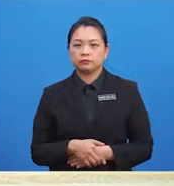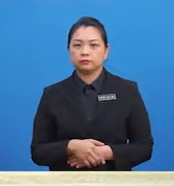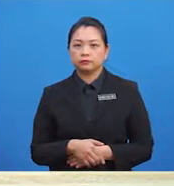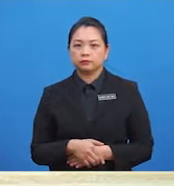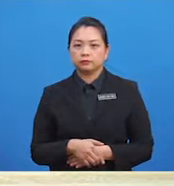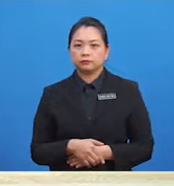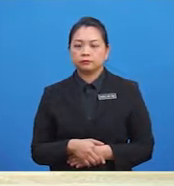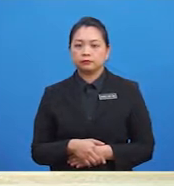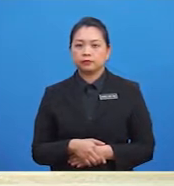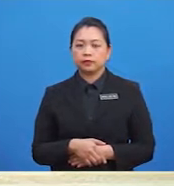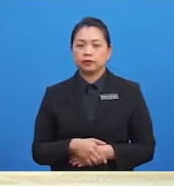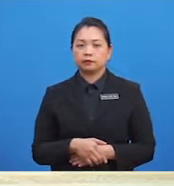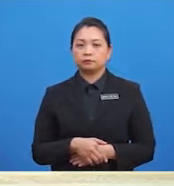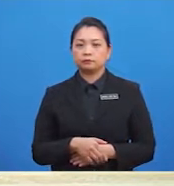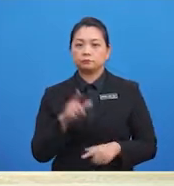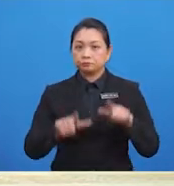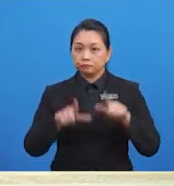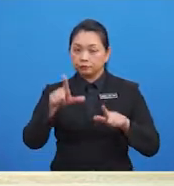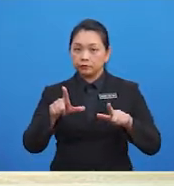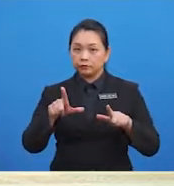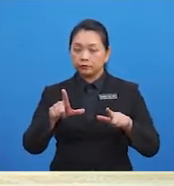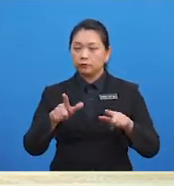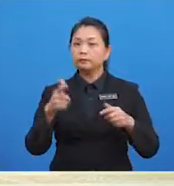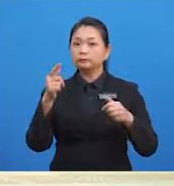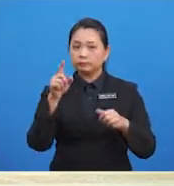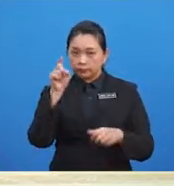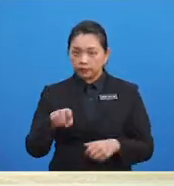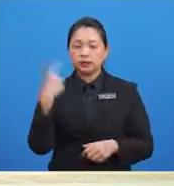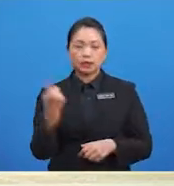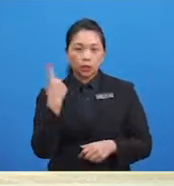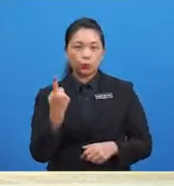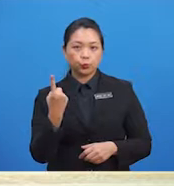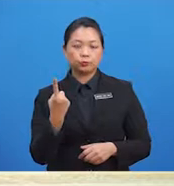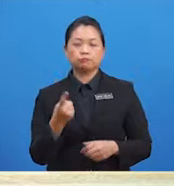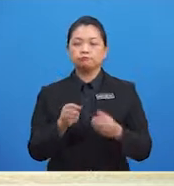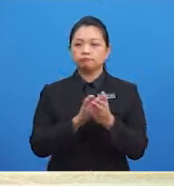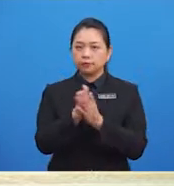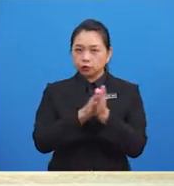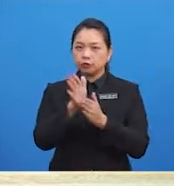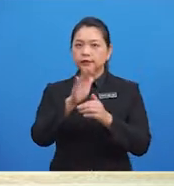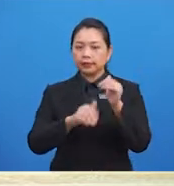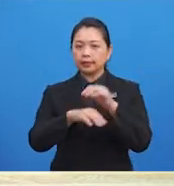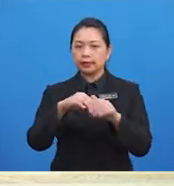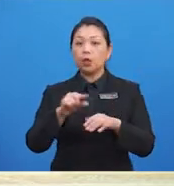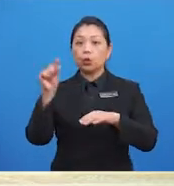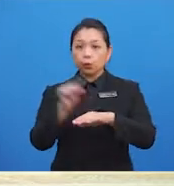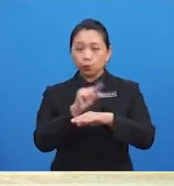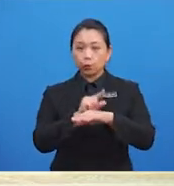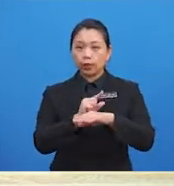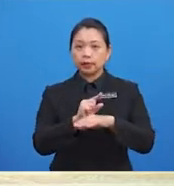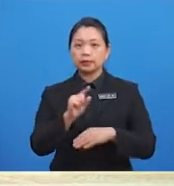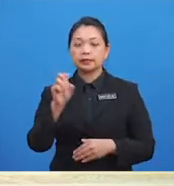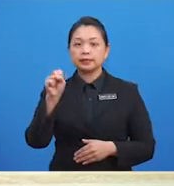kita lihat Kita perlulah Kerap basuh tangan Gunakan sanitizer